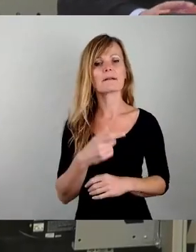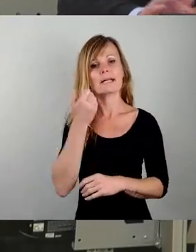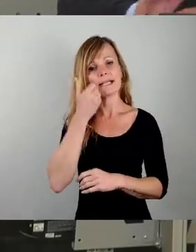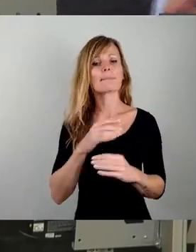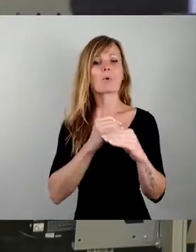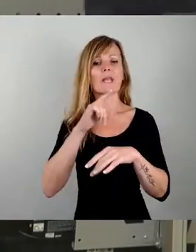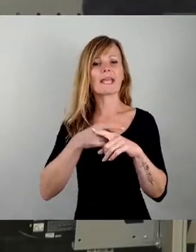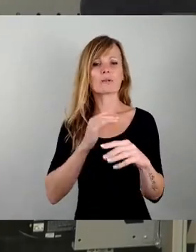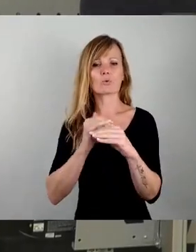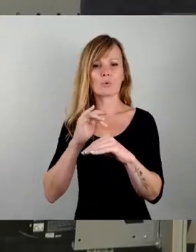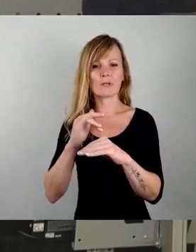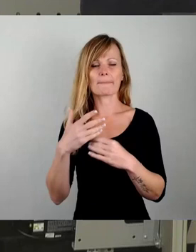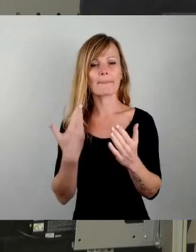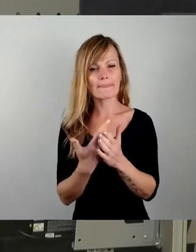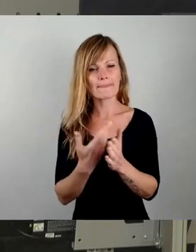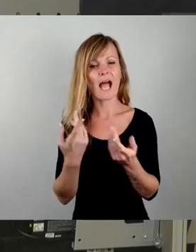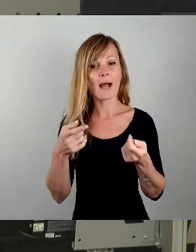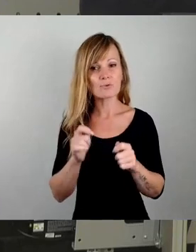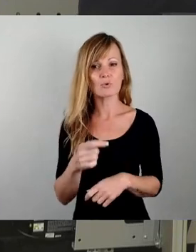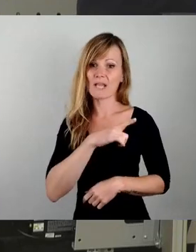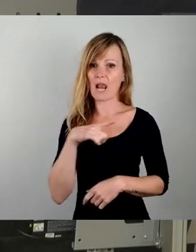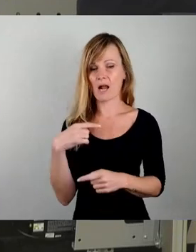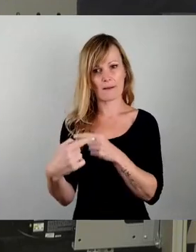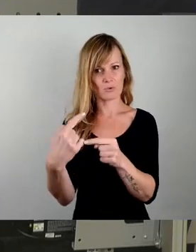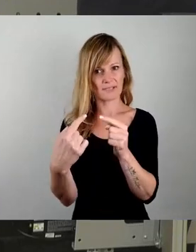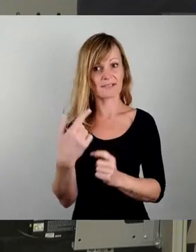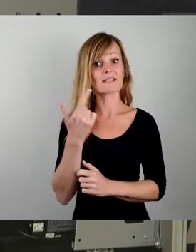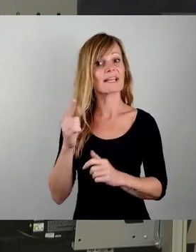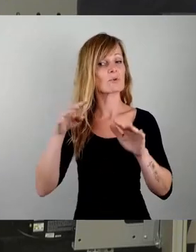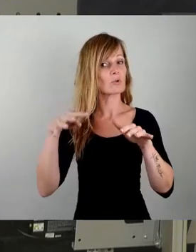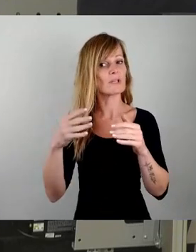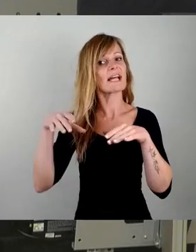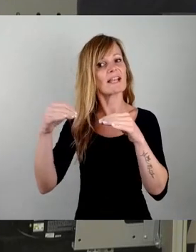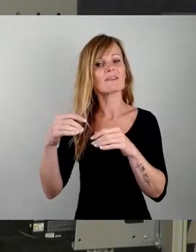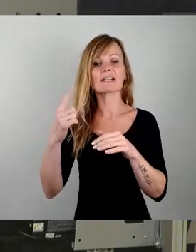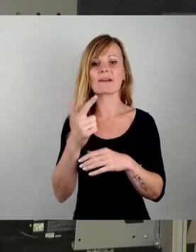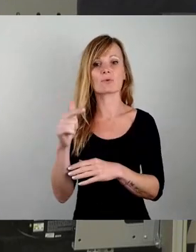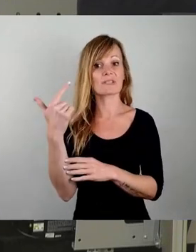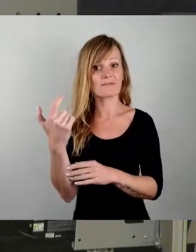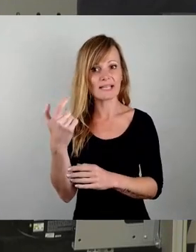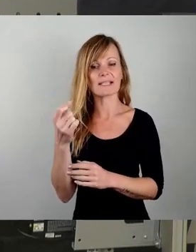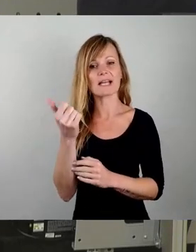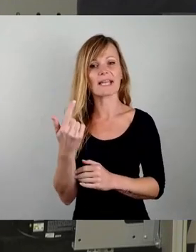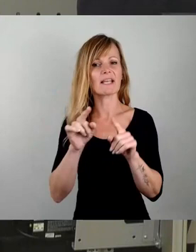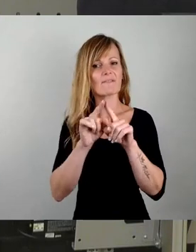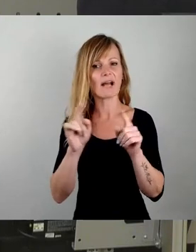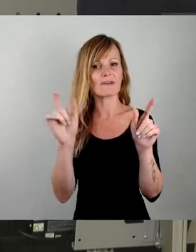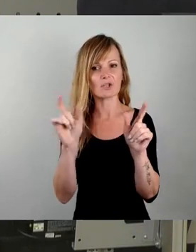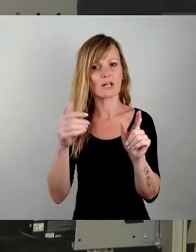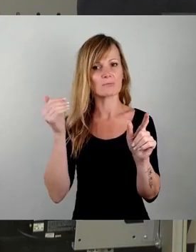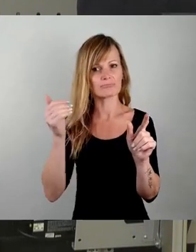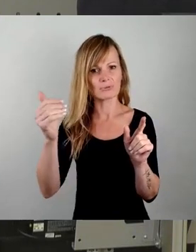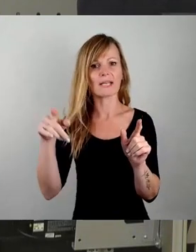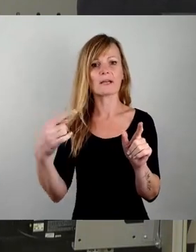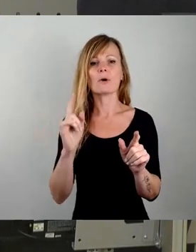das ist der Abschluss eines sehr, sehr langen Prozesses 2019, Anfang 2020 mit einigen Fachveranstaltungen und da muss man